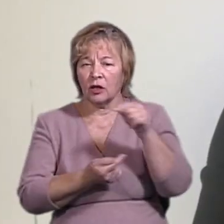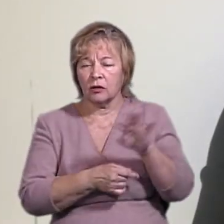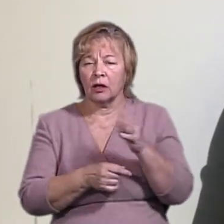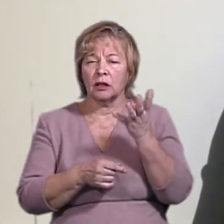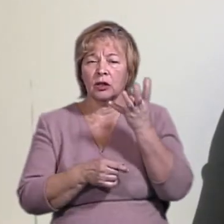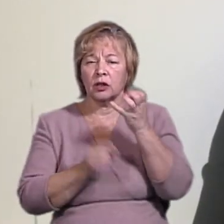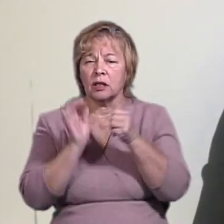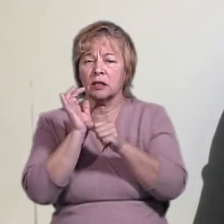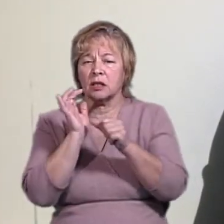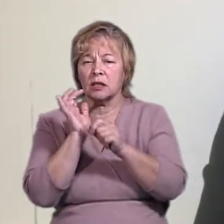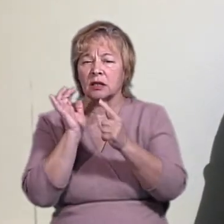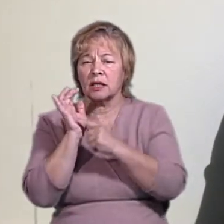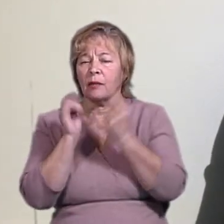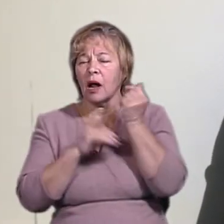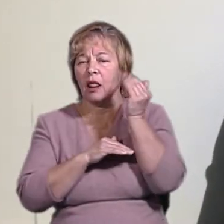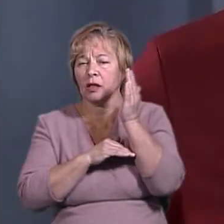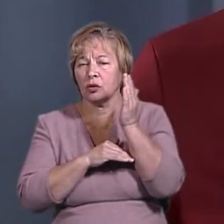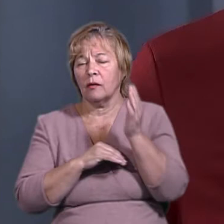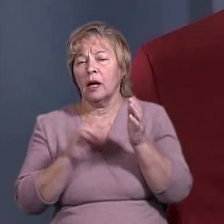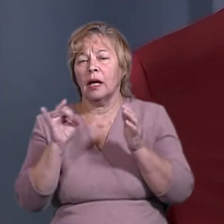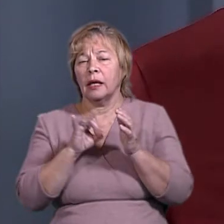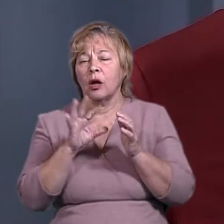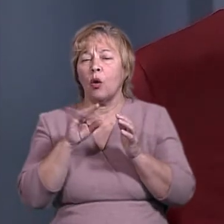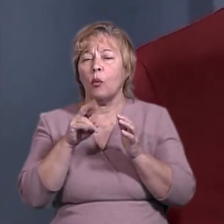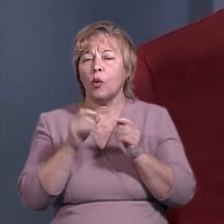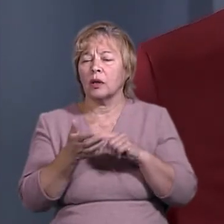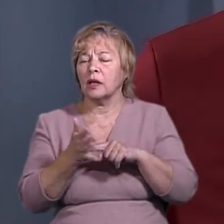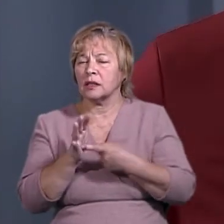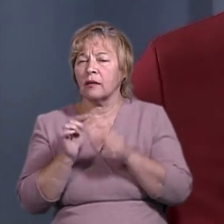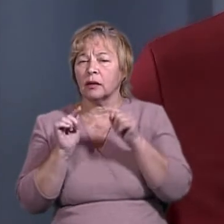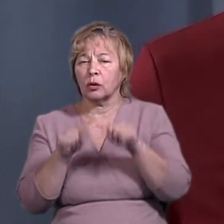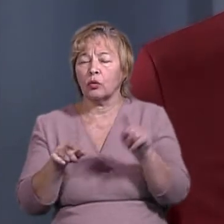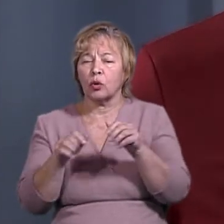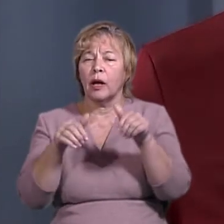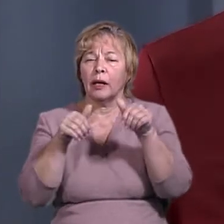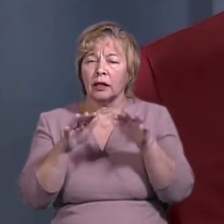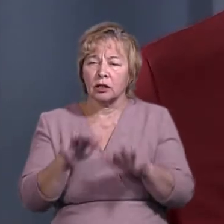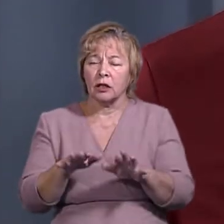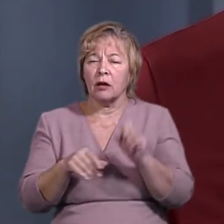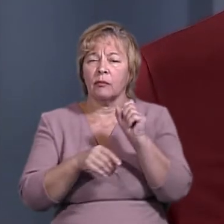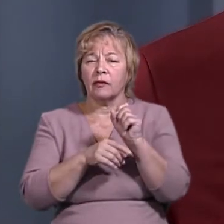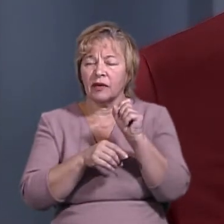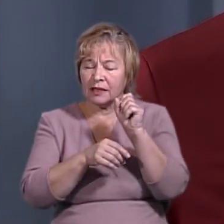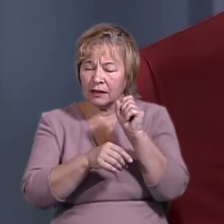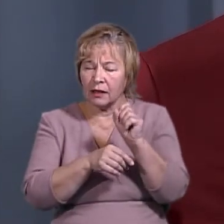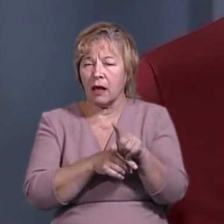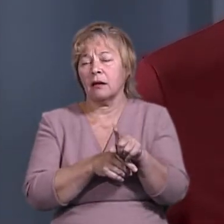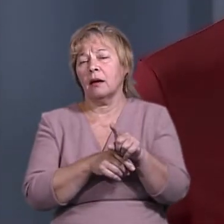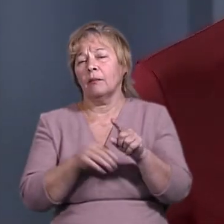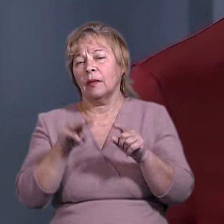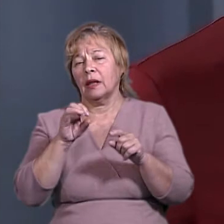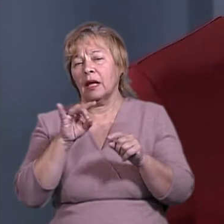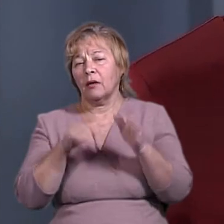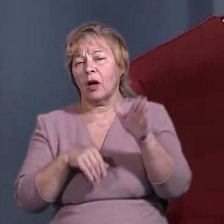467 голосів. І опора наполягає на тому, щоб рішення про визнання Терехова, обраним міським головою,